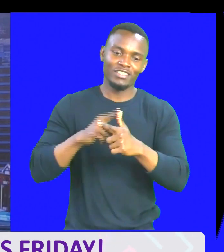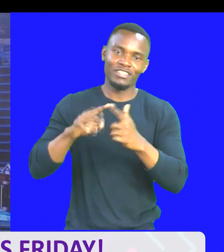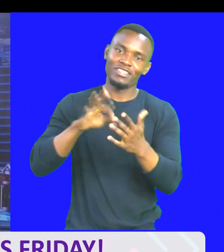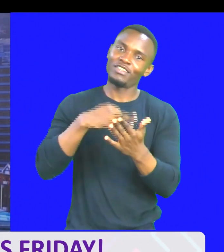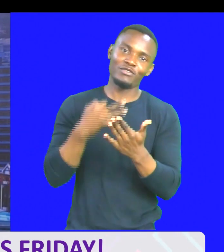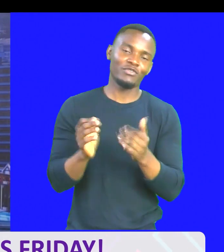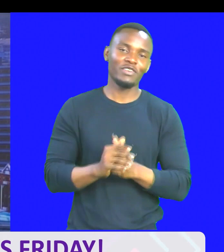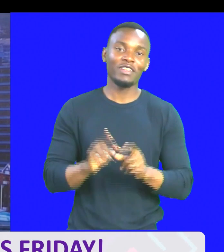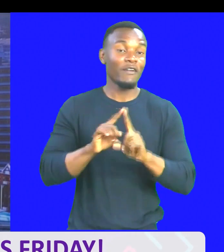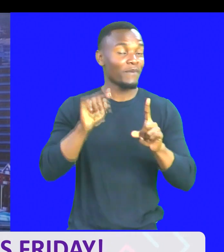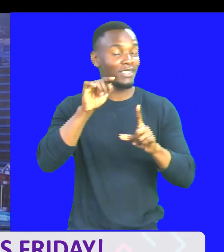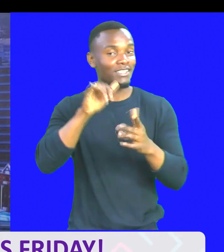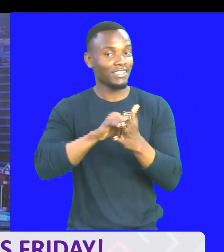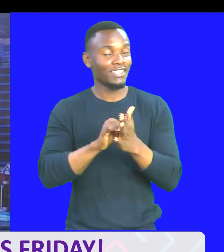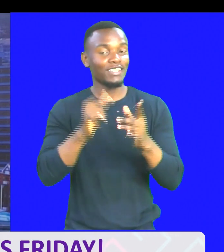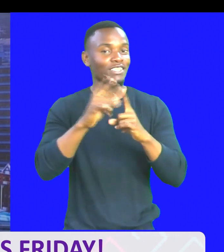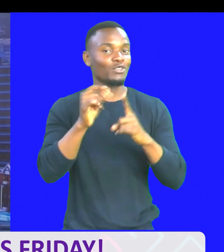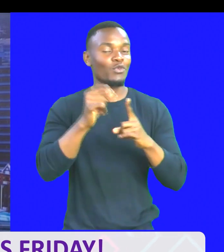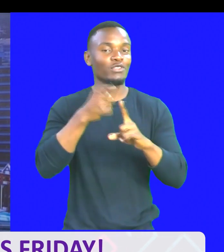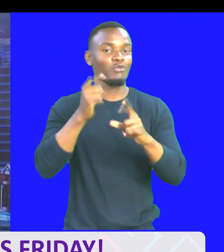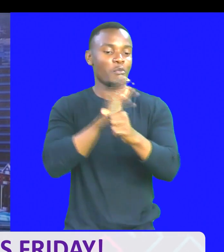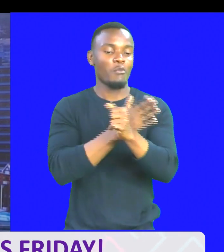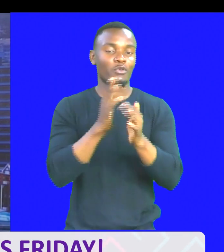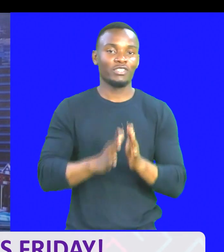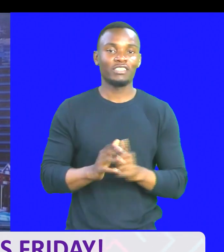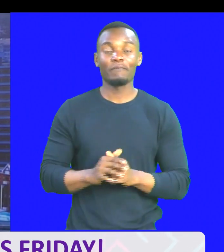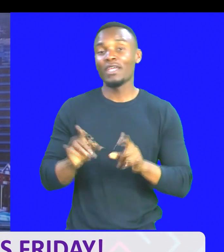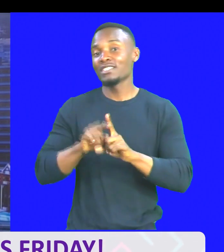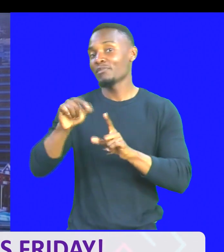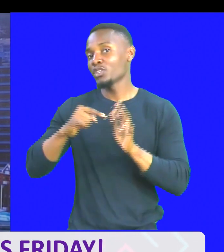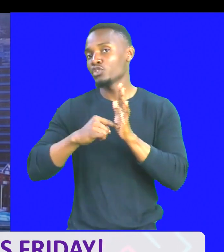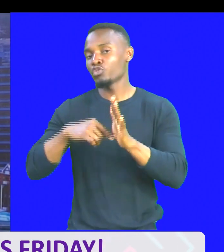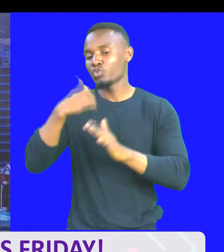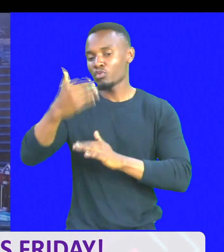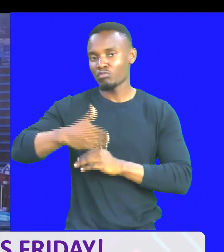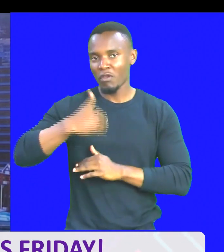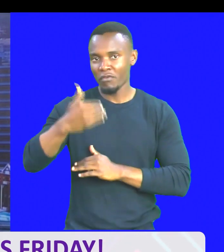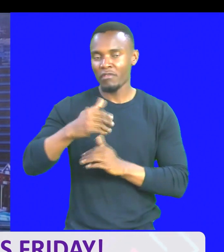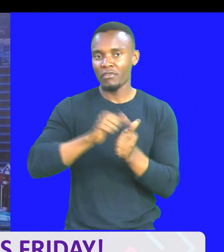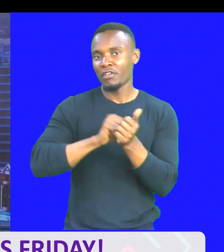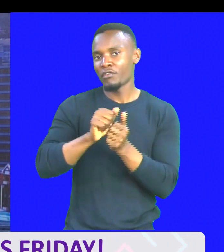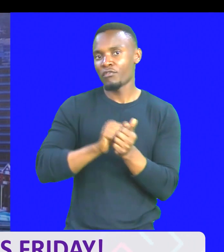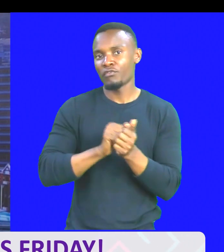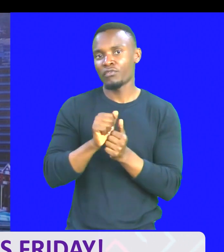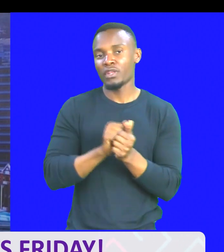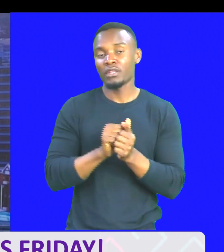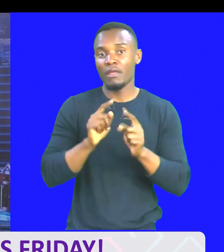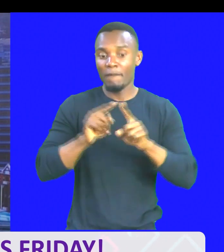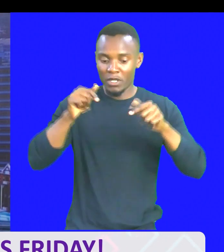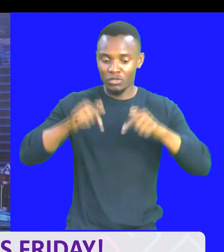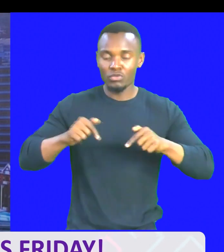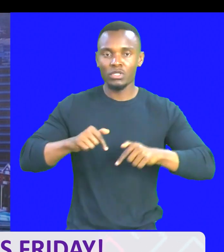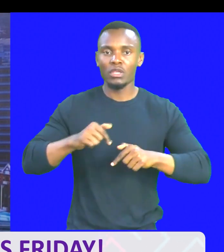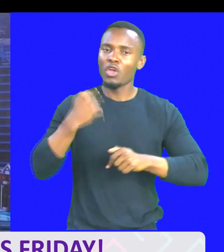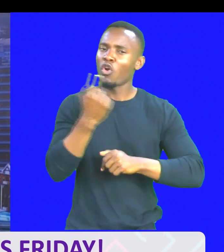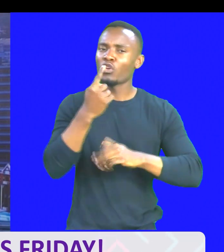Hey, maenu matamu, hi. In meantime, this is the playlist show. Nakumbea ni kila siku ya Friday. Lakini, leo, ni